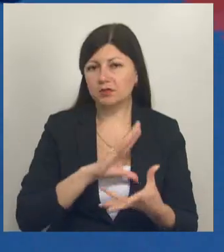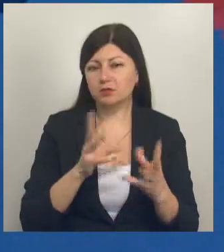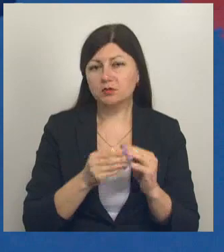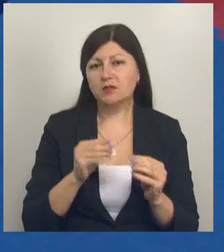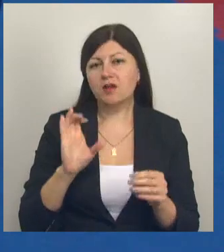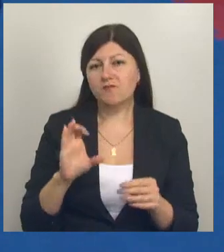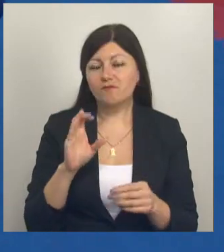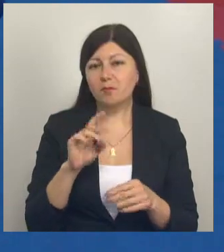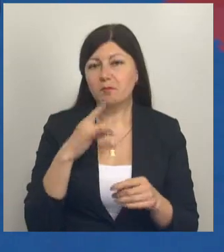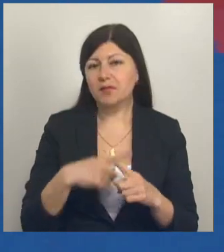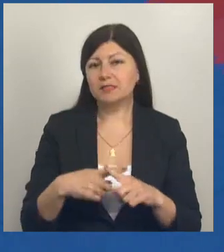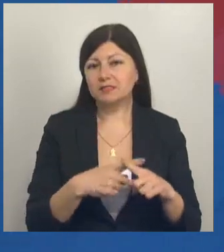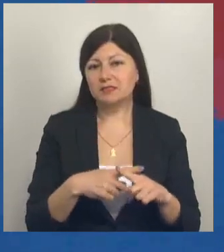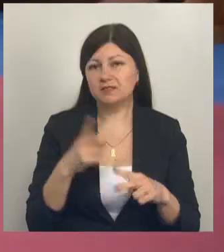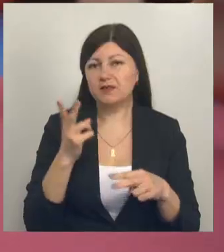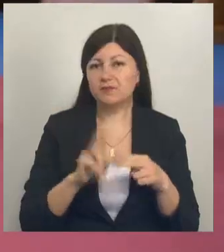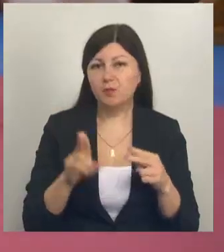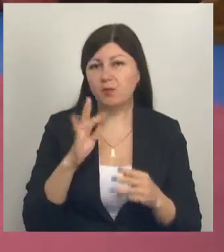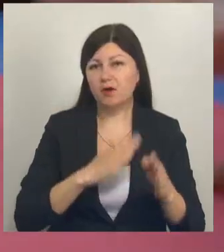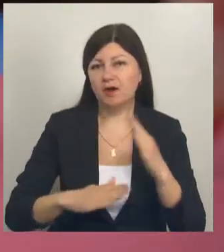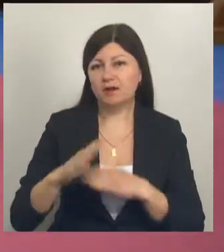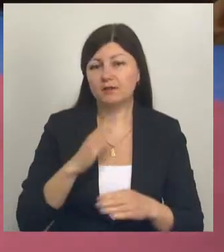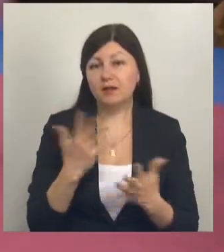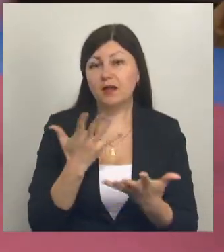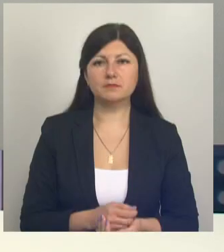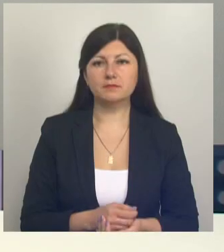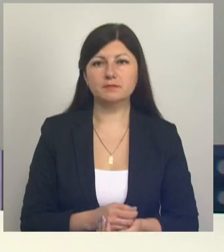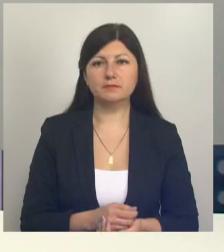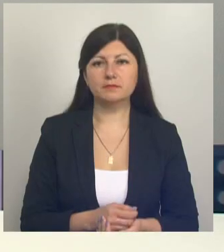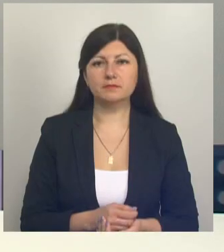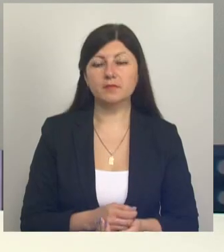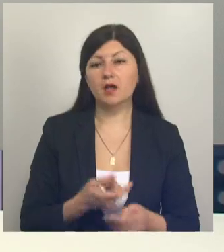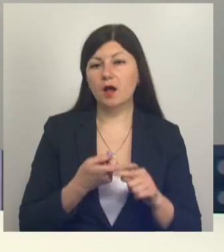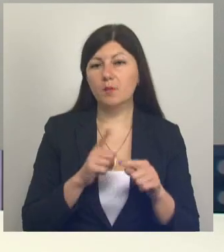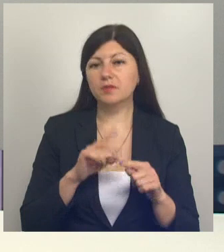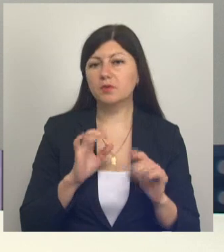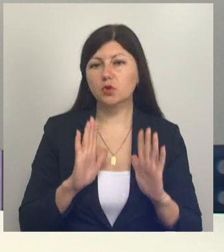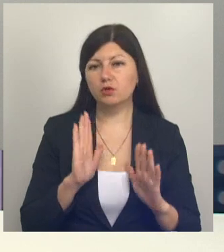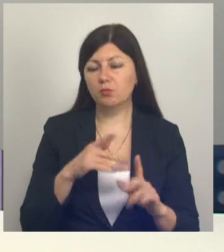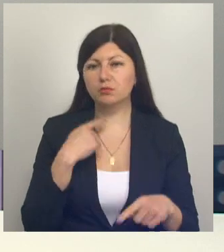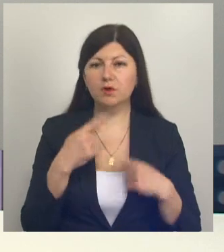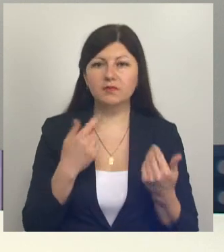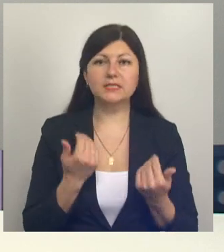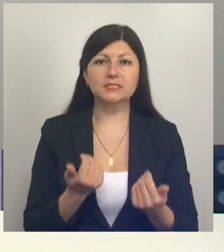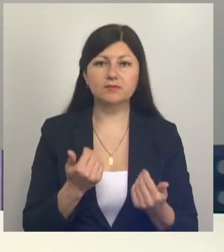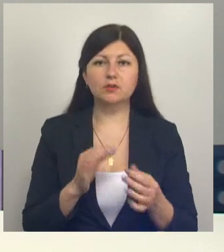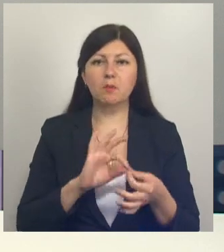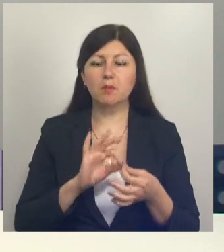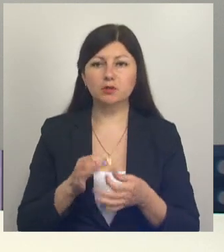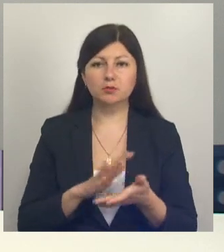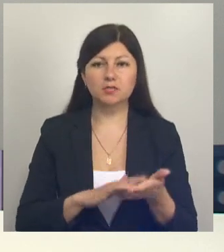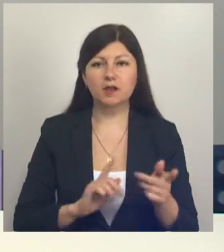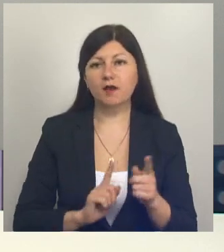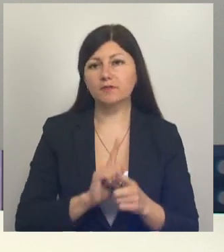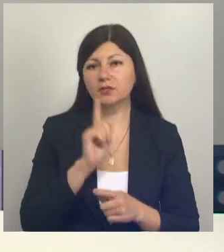международные соревнования по карате. Какие медали у белгородцев? Об этом мы не только будем говорить сегодня. Подробности далее.